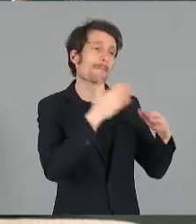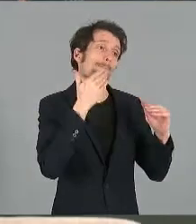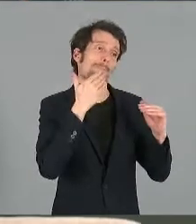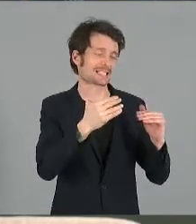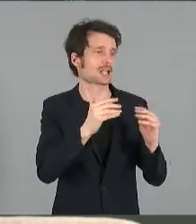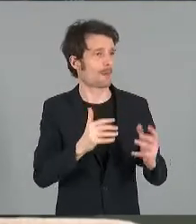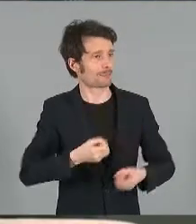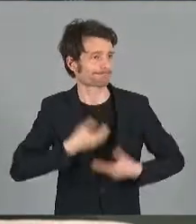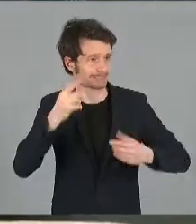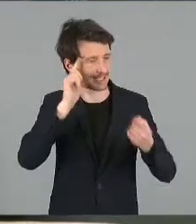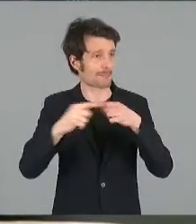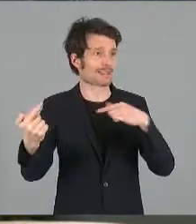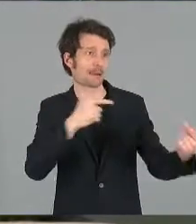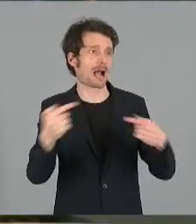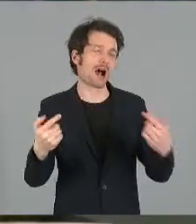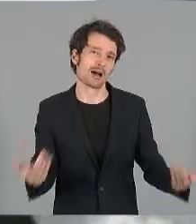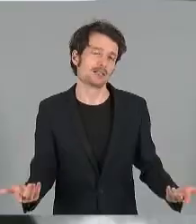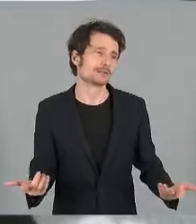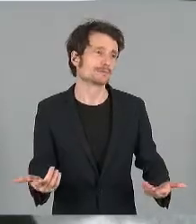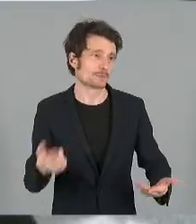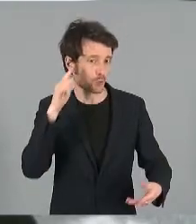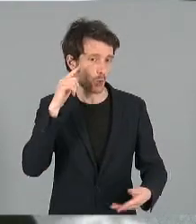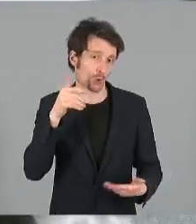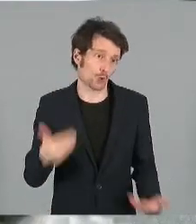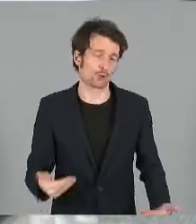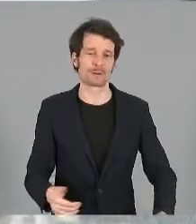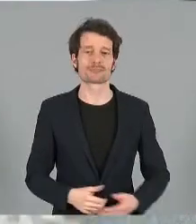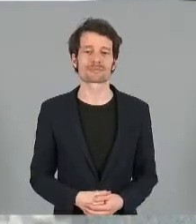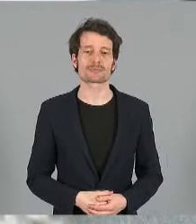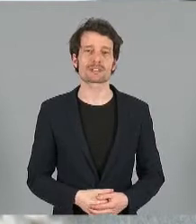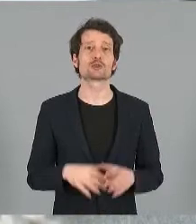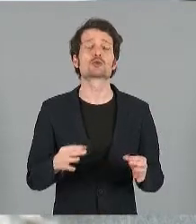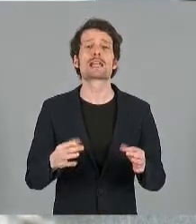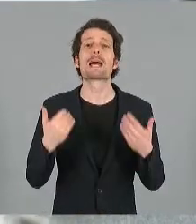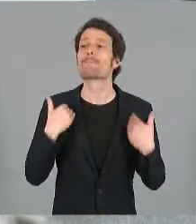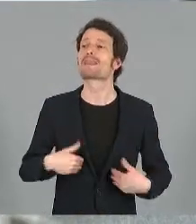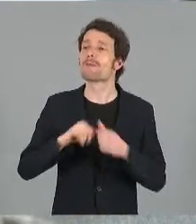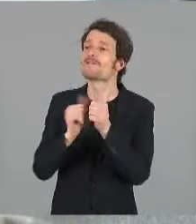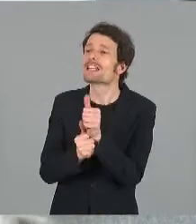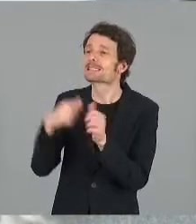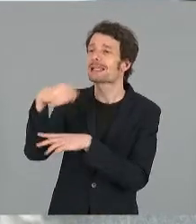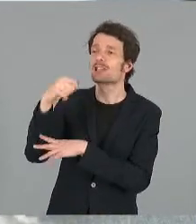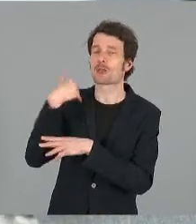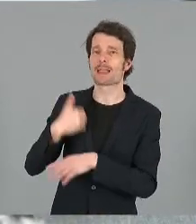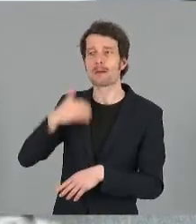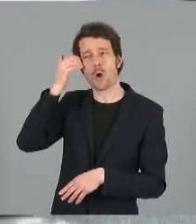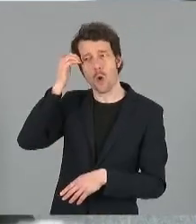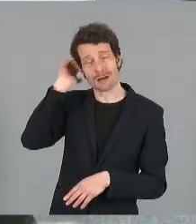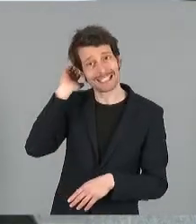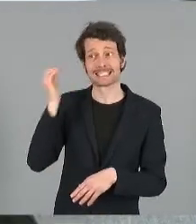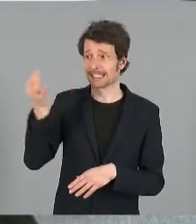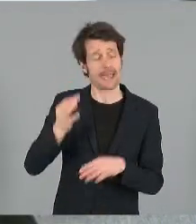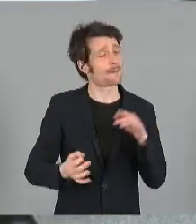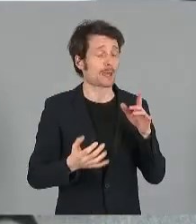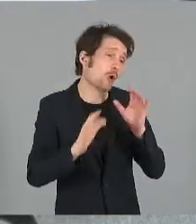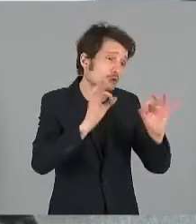même à l'ordre du jour de ce conseil métropolitain. Parce que comme vient de le dire madame la vice-présidente Martine Aubry, c'est important aussi qu'on en parle